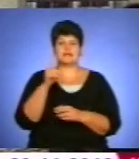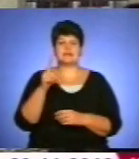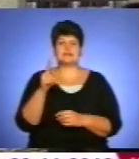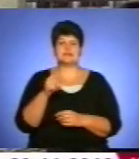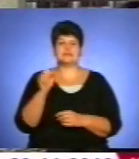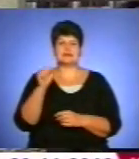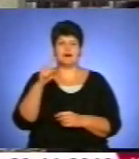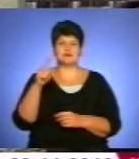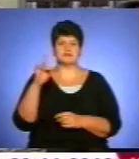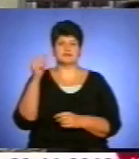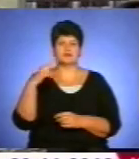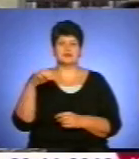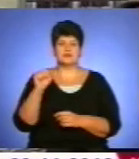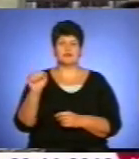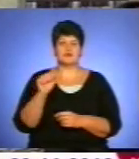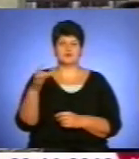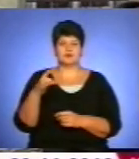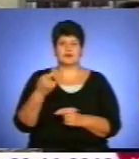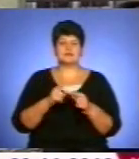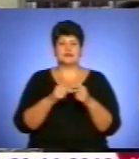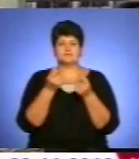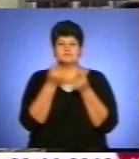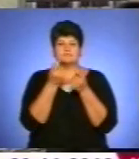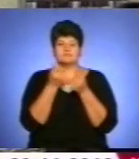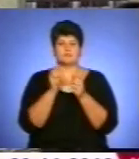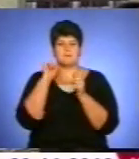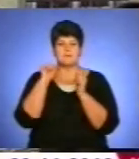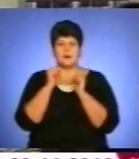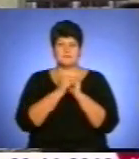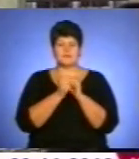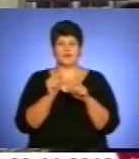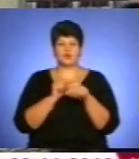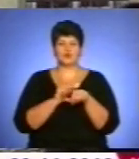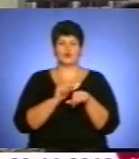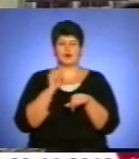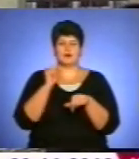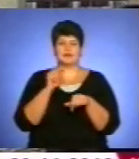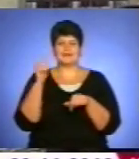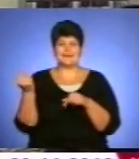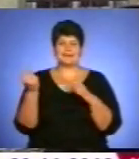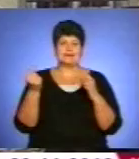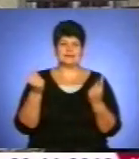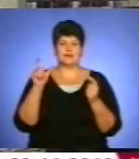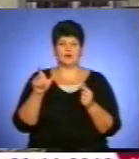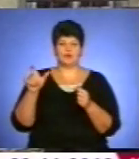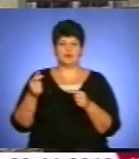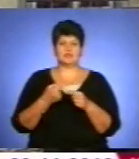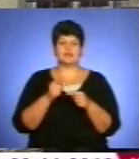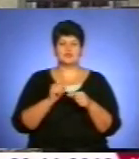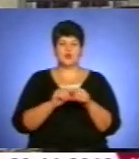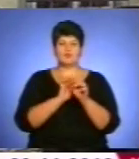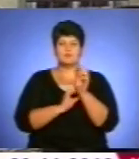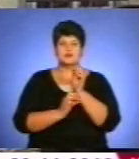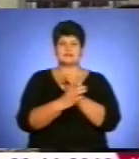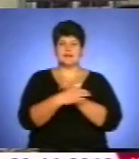кусочок такої пам'яті конкретної, до якої доторкалися і ті люди. І на цьому браслеті, я думаю, що